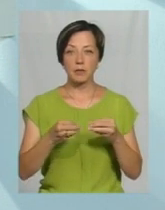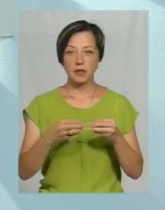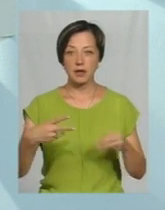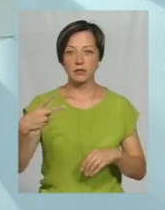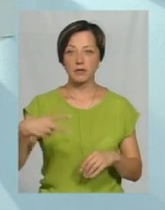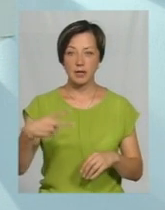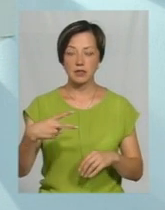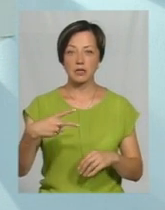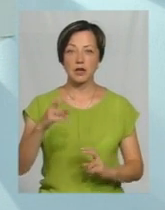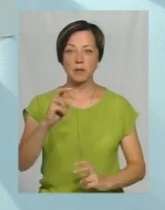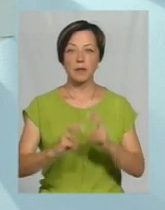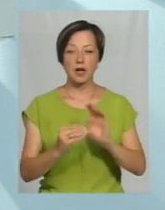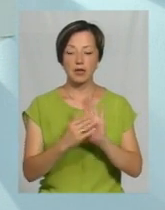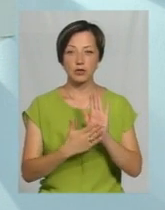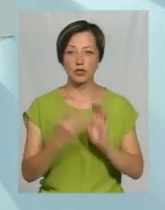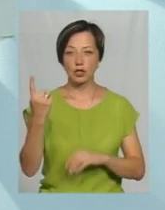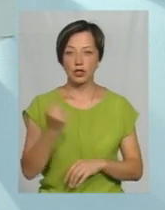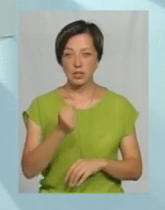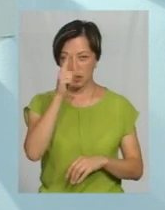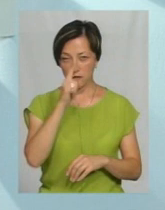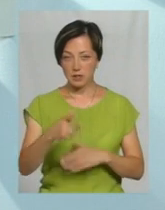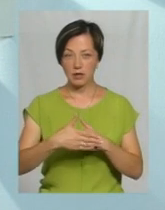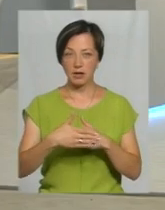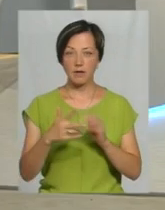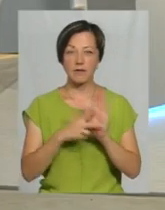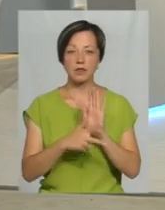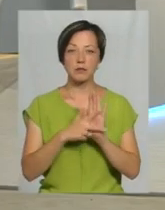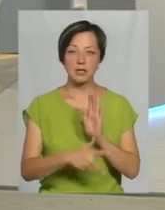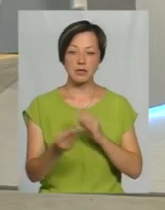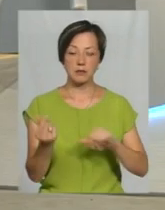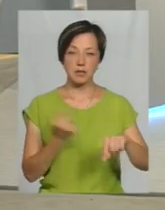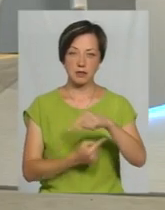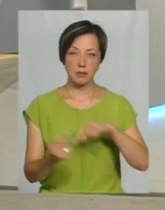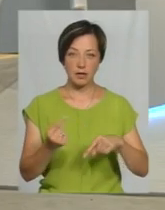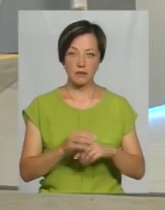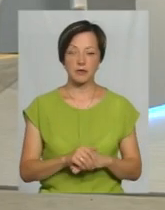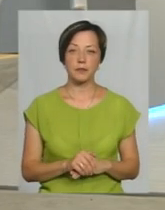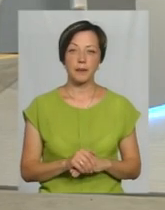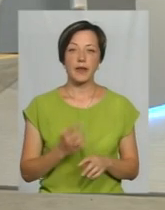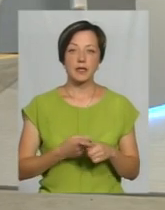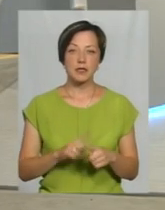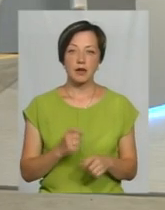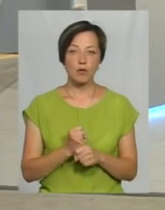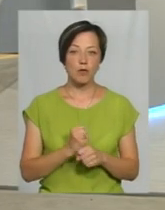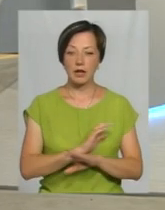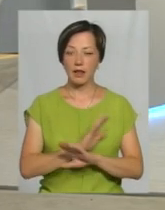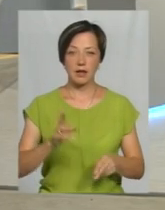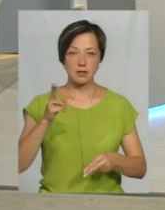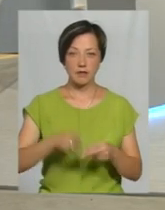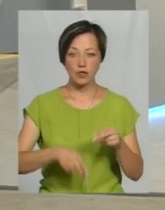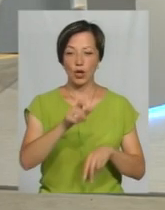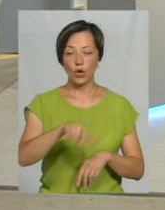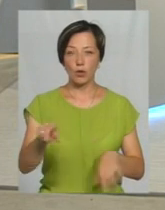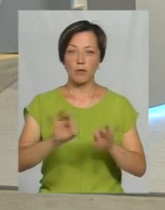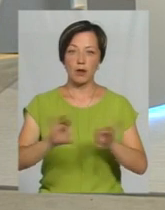підприємців, реєструються щотижня. Це за місяць, виходить, десь біля 80 підприємців. Тобто, ця робота не завершена. Людям